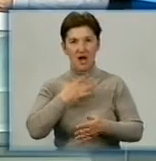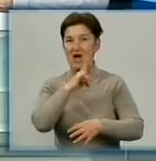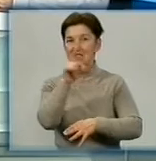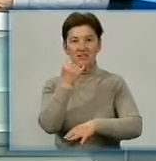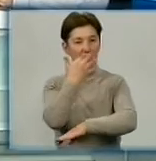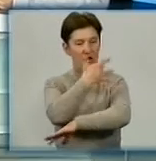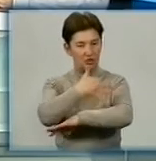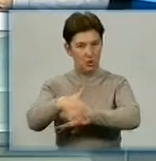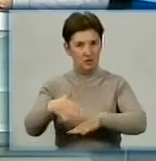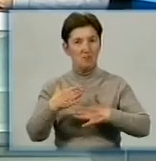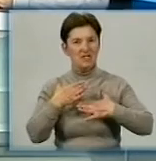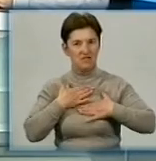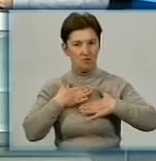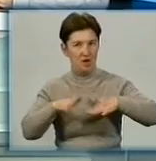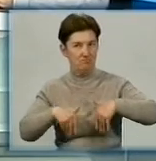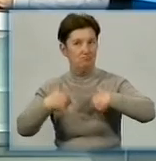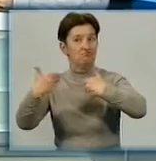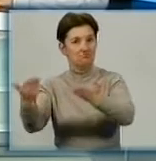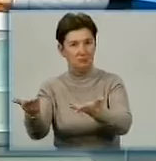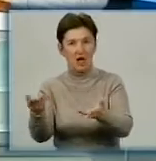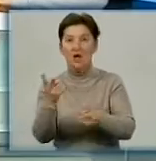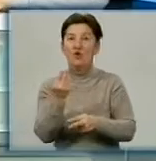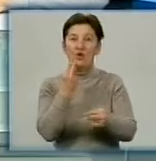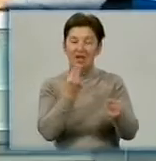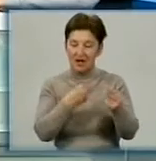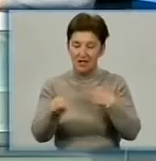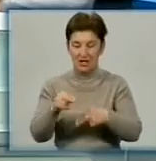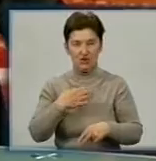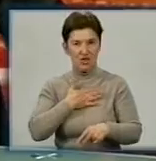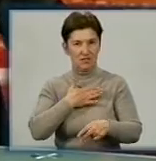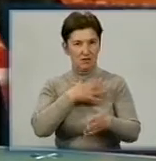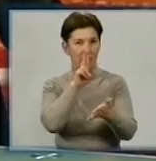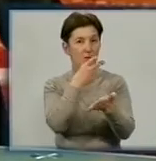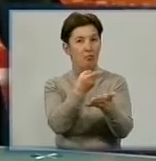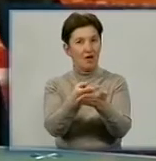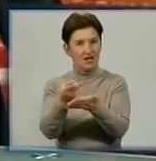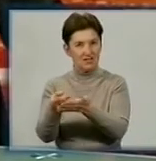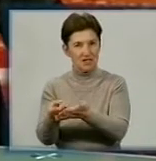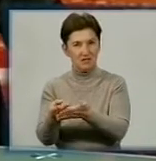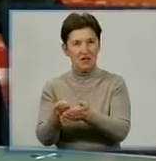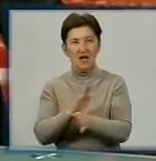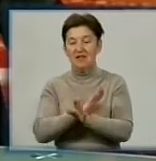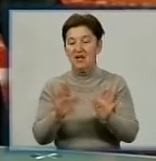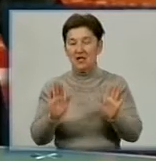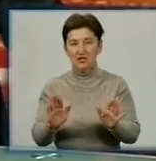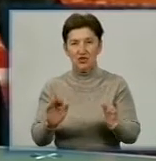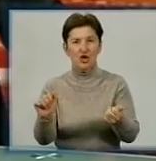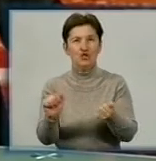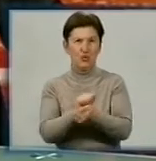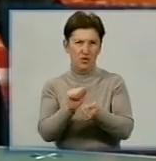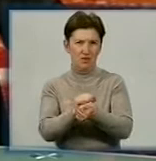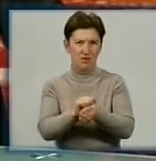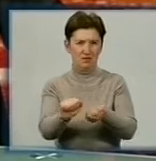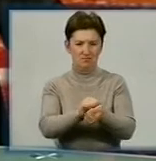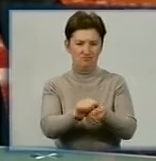теж варіант, але найкраще ми можемо себе розкрити, показати, показати не лише сухі папери або